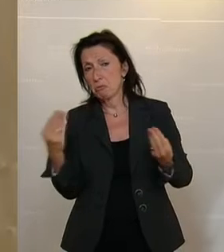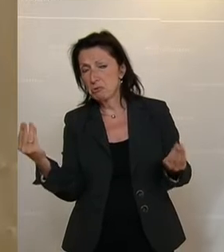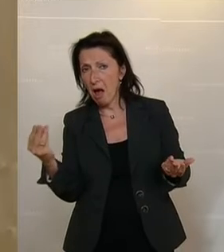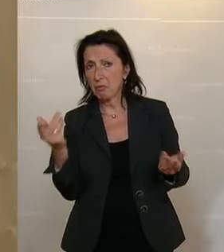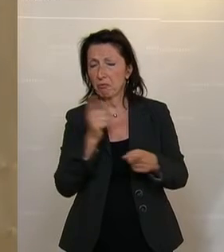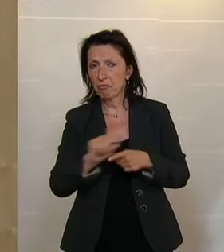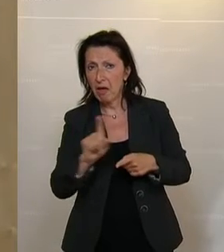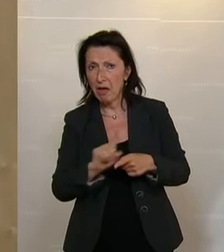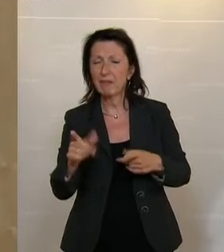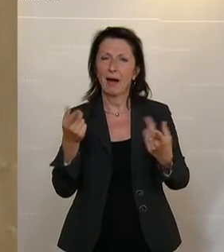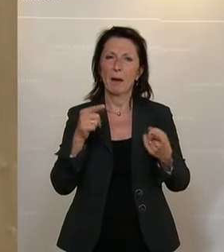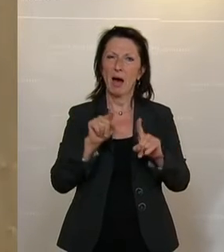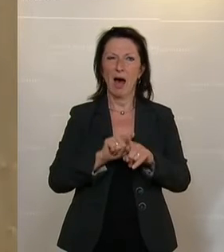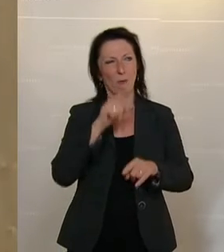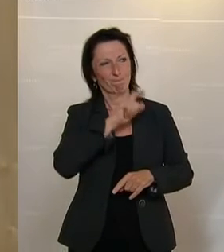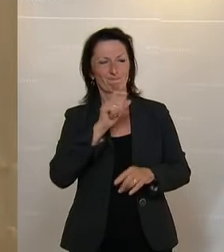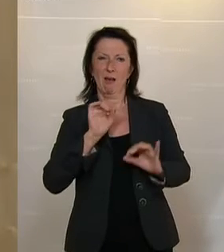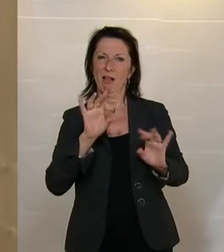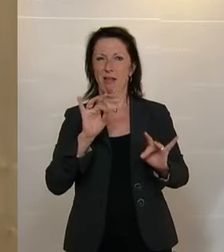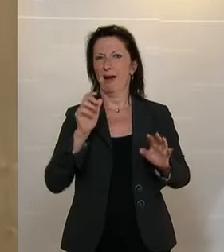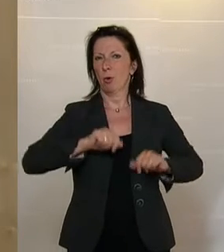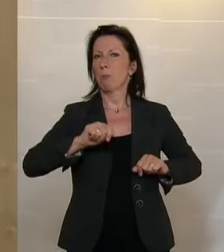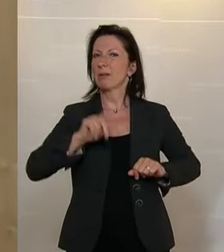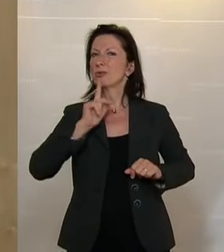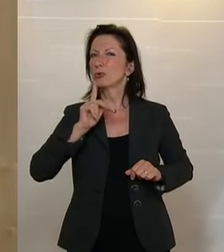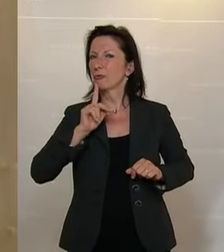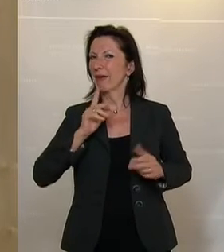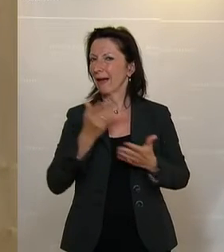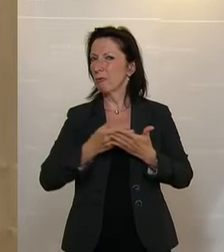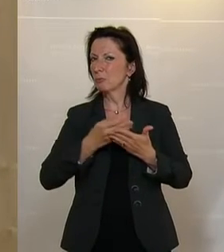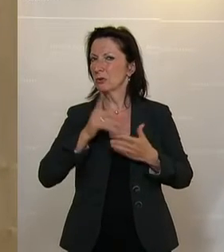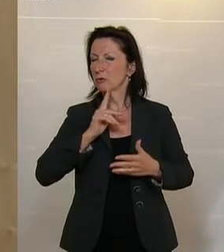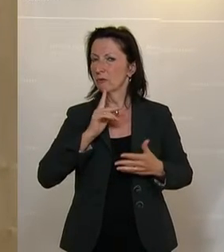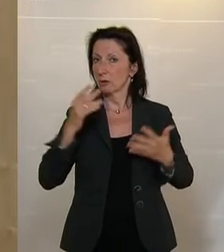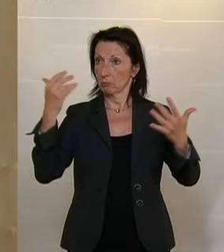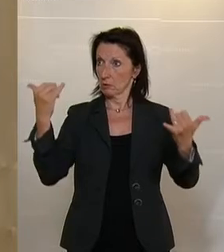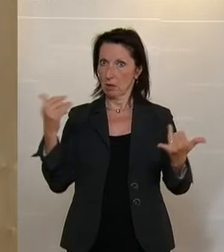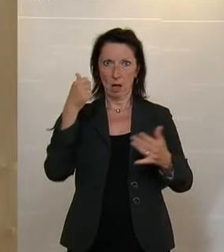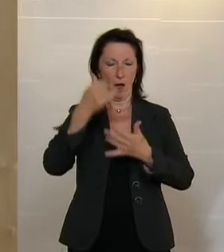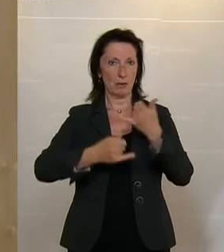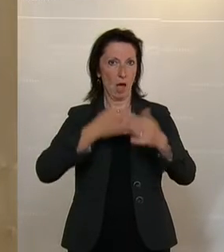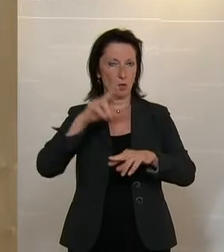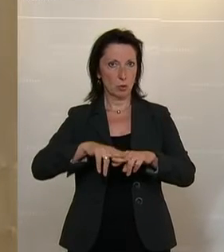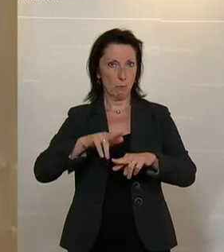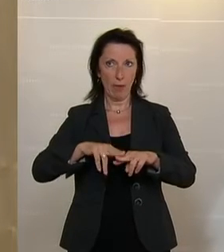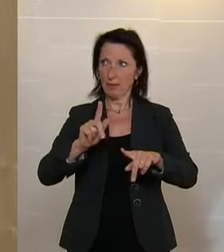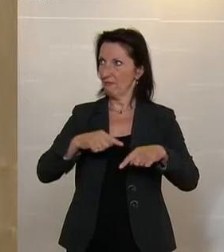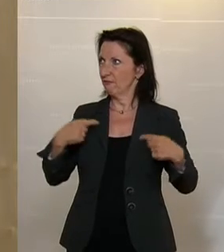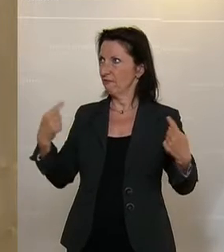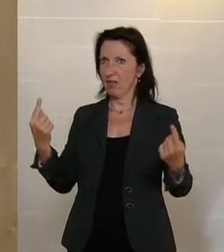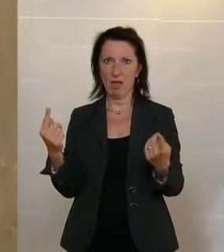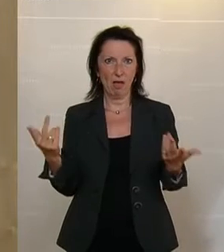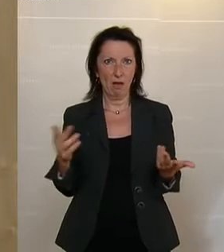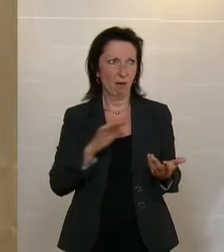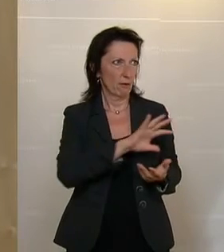aber auch aufgrund fehlender Kompetenz und Ausbildung. Und spätestens nach dem Covid-Jahr sollte uns doch allen hier und auch